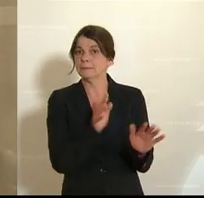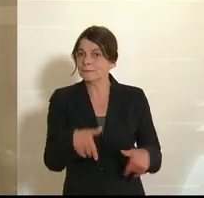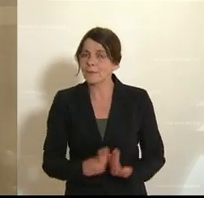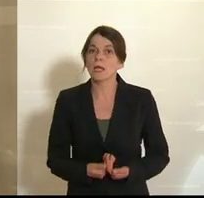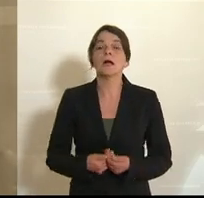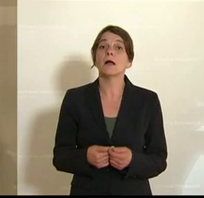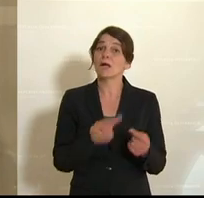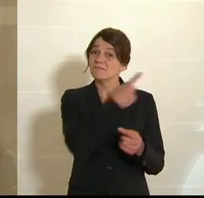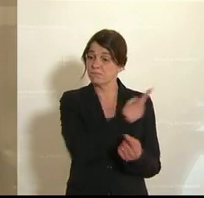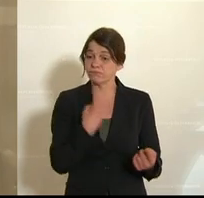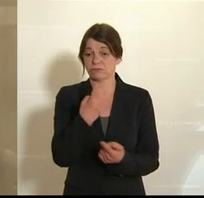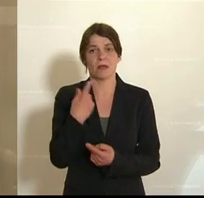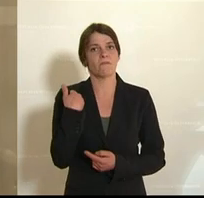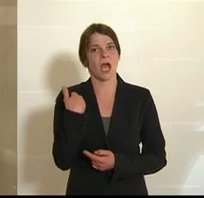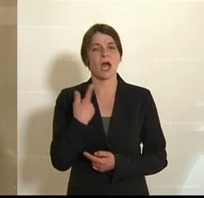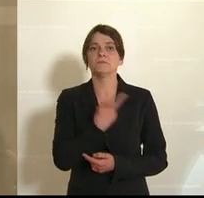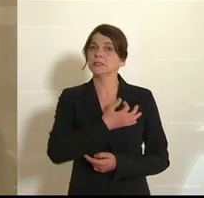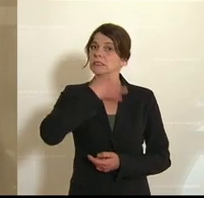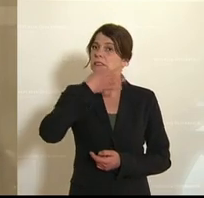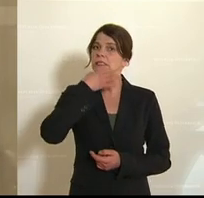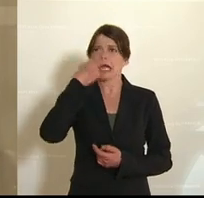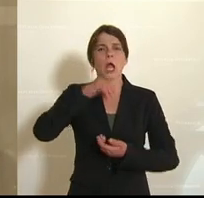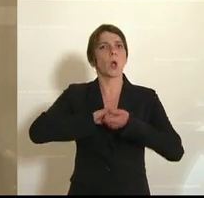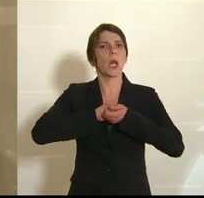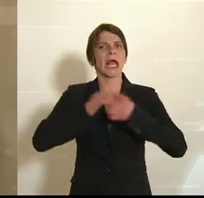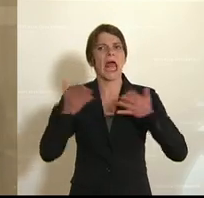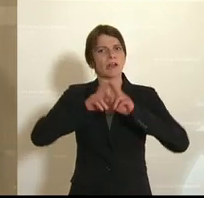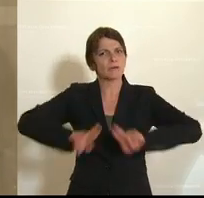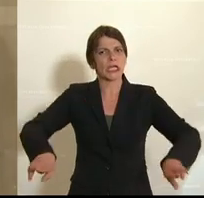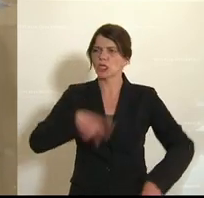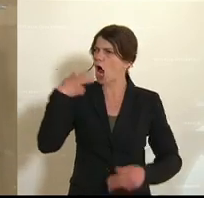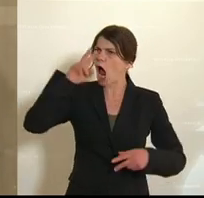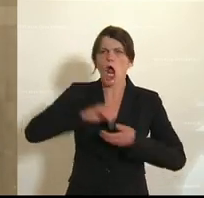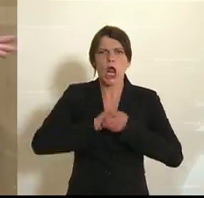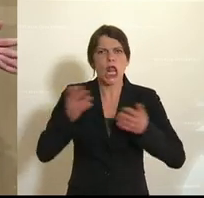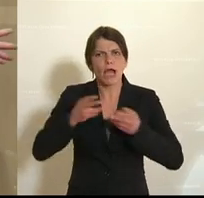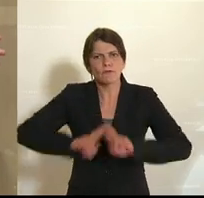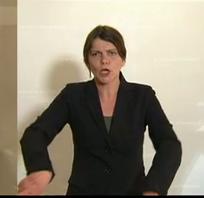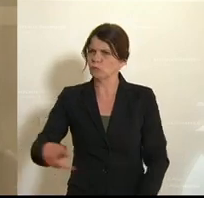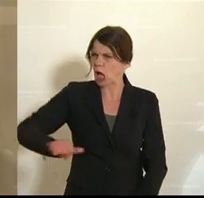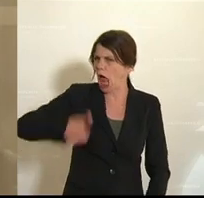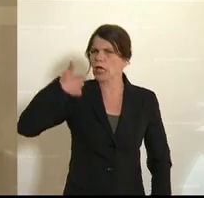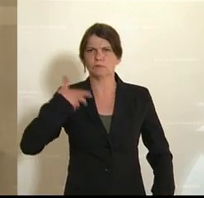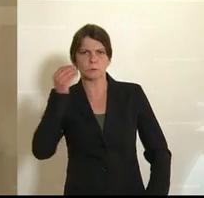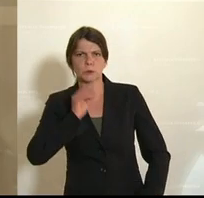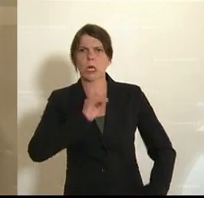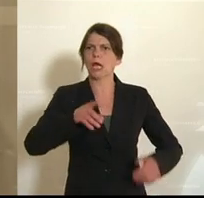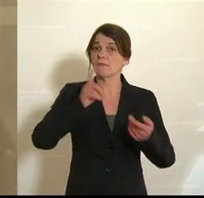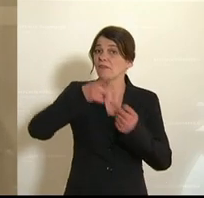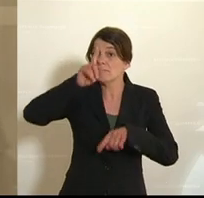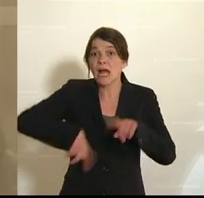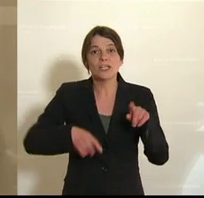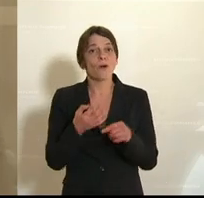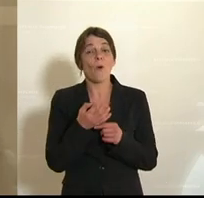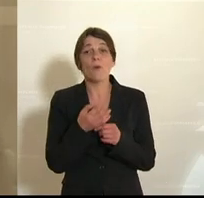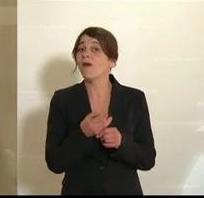Sie haben sich hierhergestellt und haben in Richtung Kollegen Leichtfried gesagt, ja, Herr Kollege Leichtfried, Sie wären der Erste, der sich wieder aufregt, wenn fälschlich oder